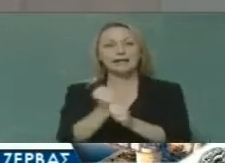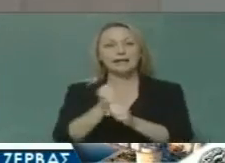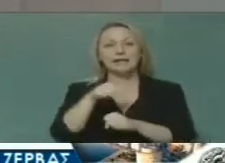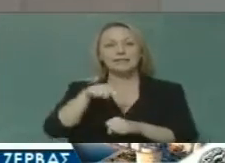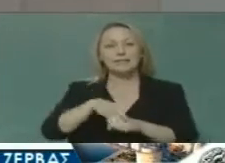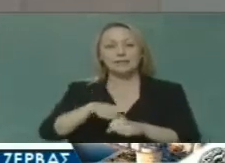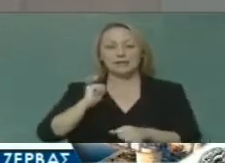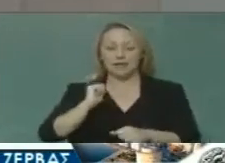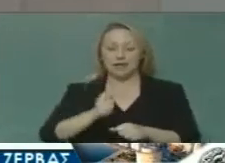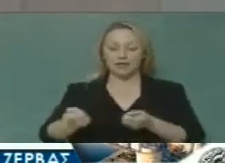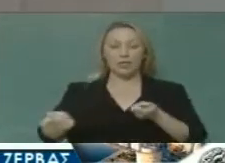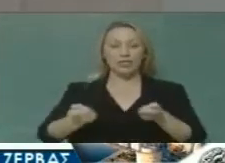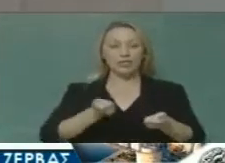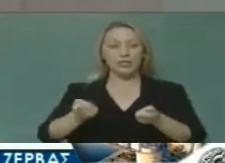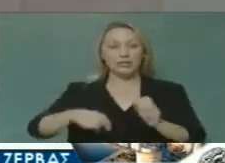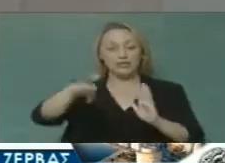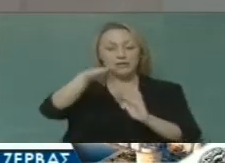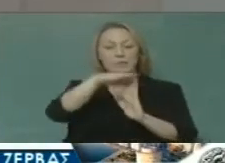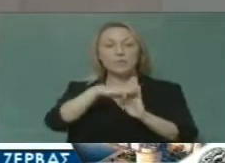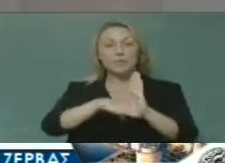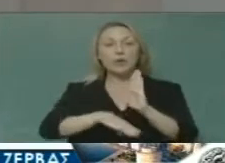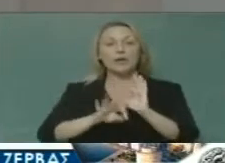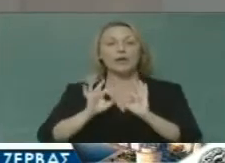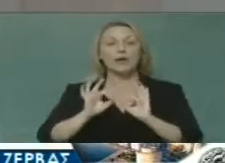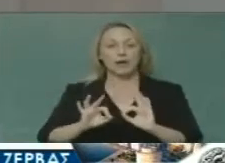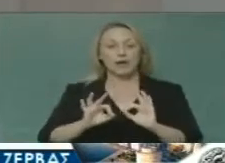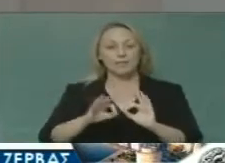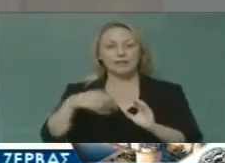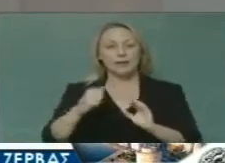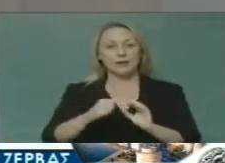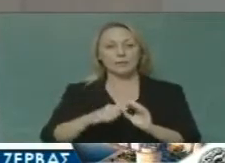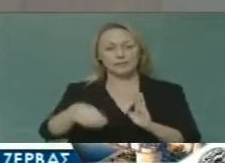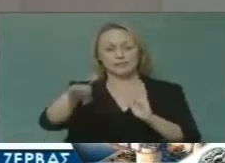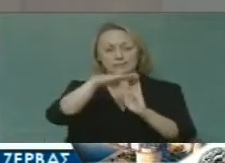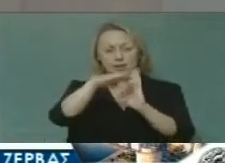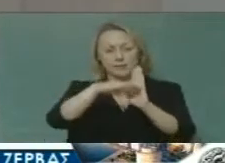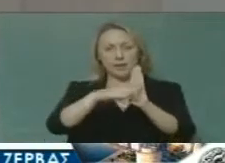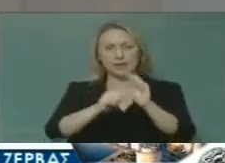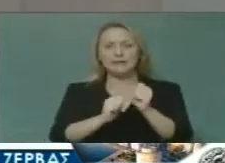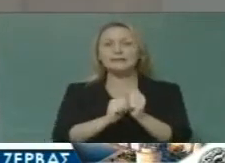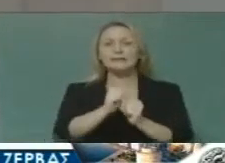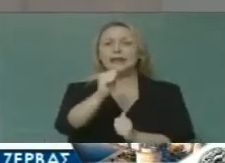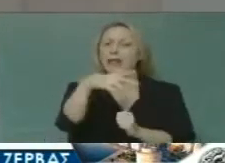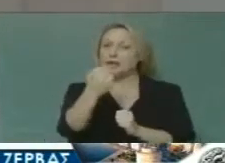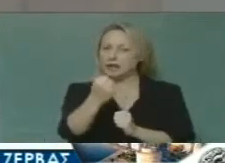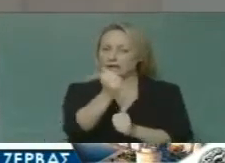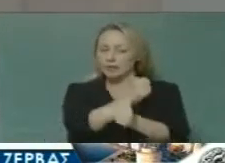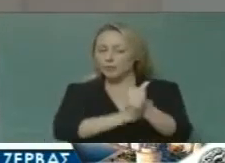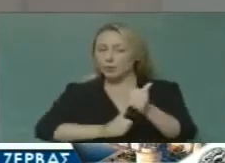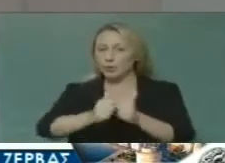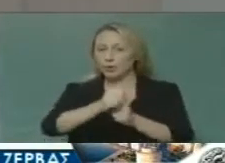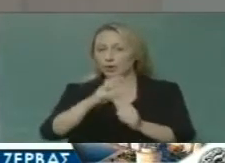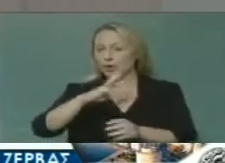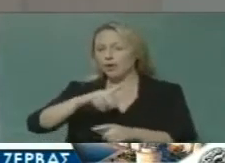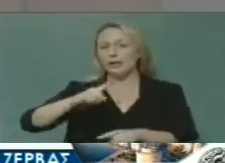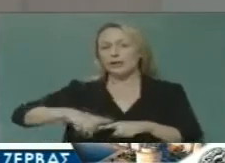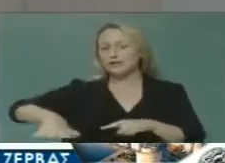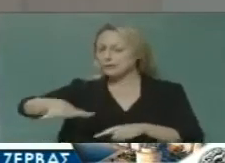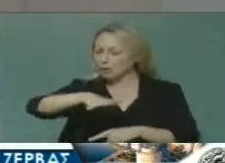αυτοδιοκητική ατζέντα και να αναδείξουμε σειρά ζητημάτων που απασχολούν τη χώρα μας για πολλά πολλά χρόνια.